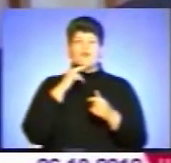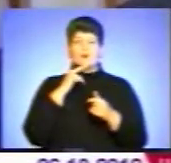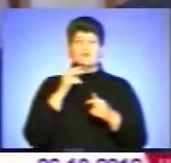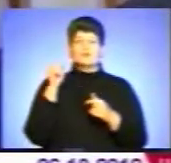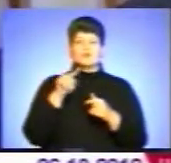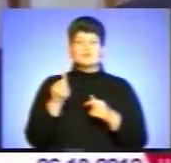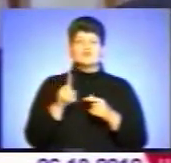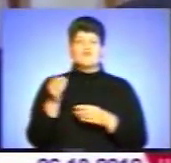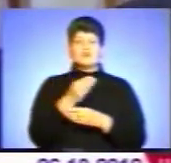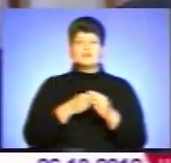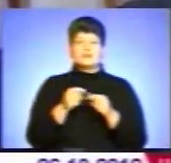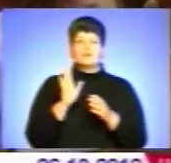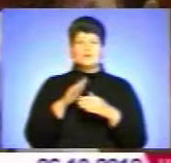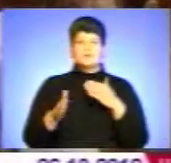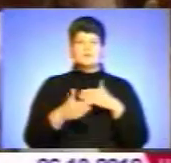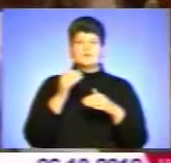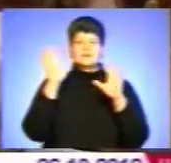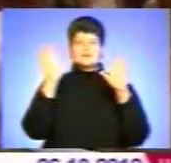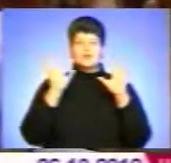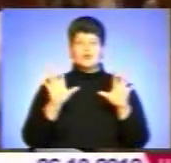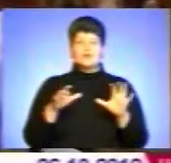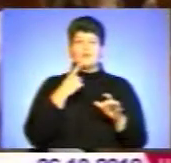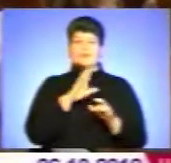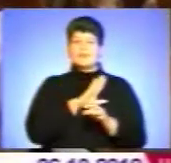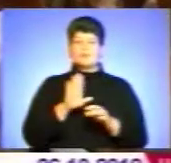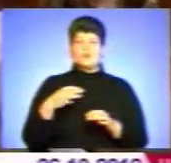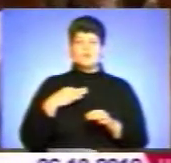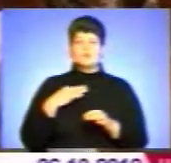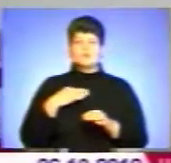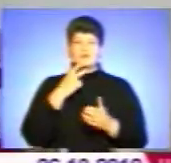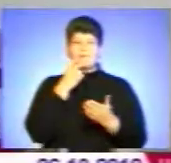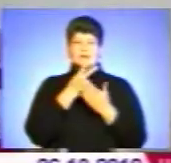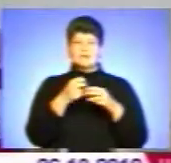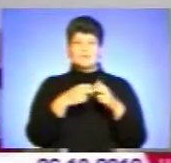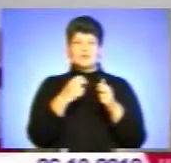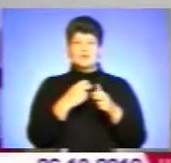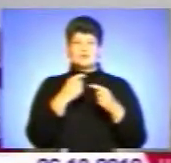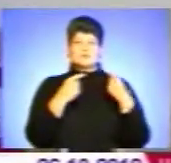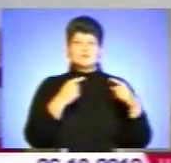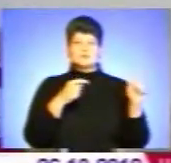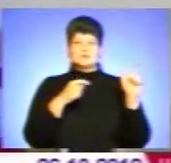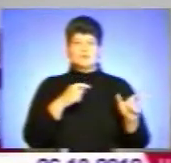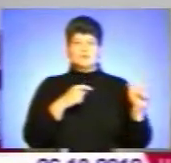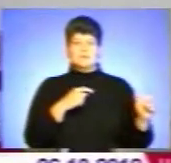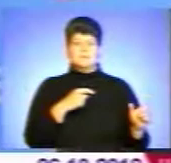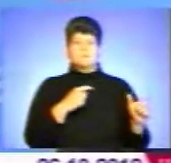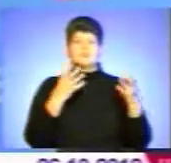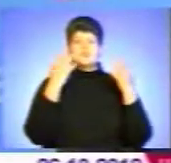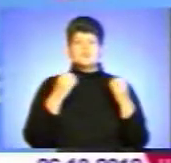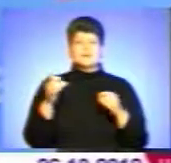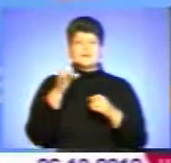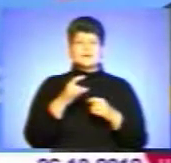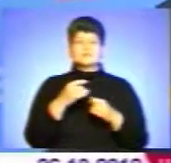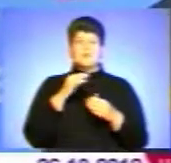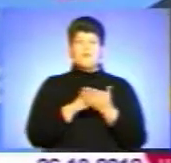виборів карається законом, а ще закликають не бути байдужими, якщо зауважили порушення зі сторони інших осіб. Я ще раз повторюю ті